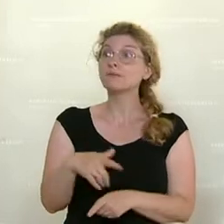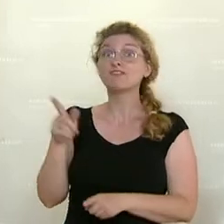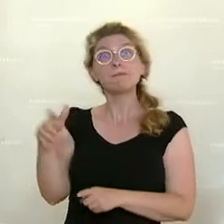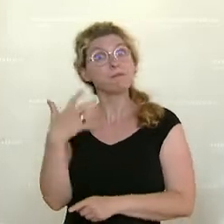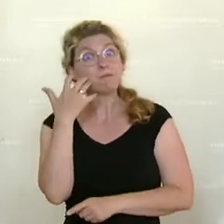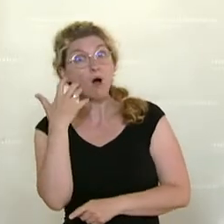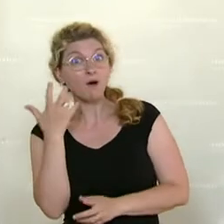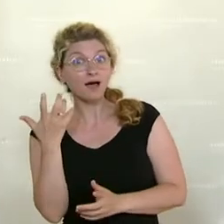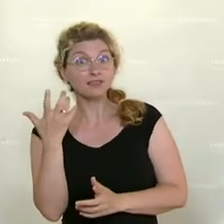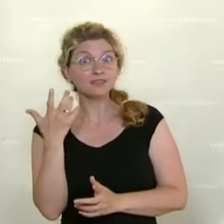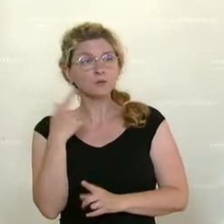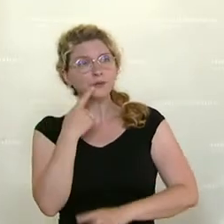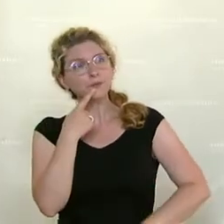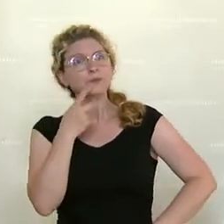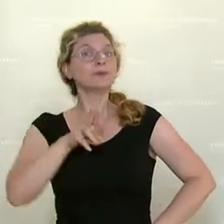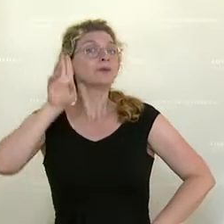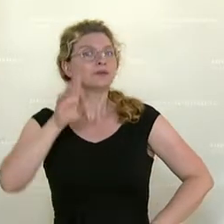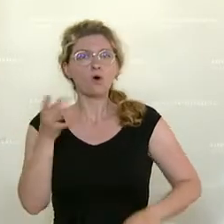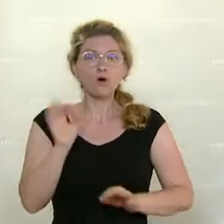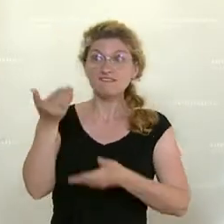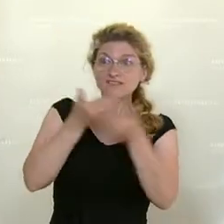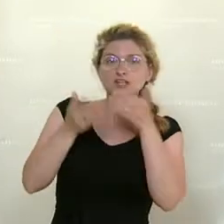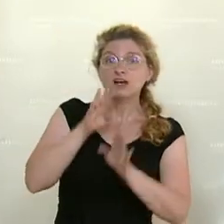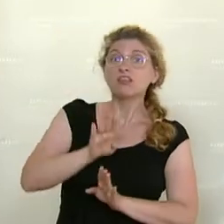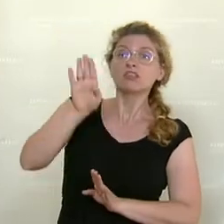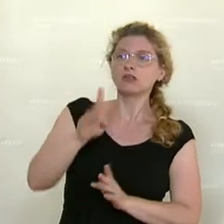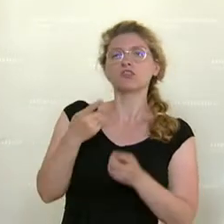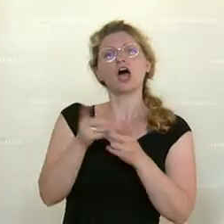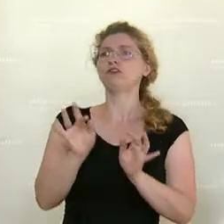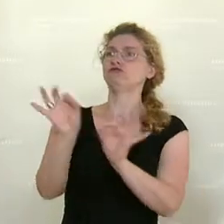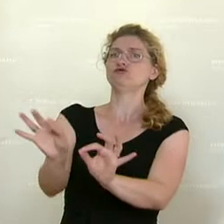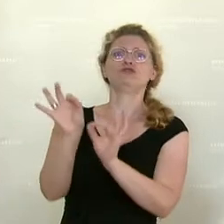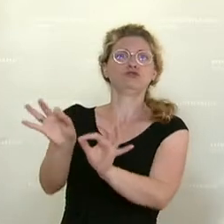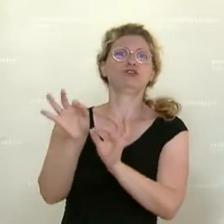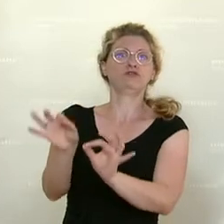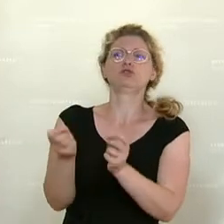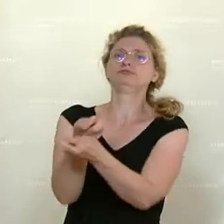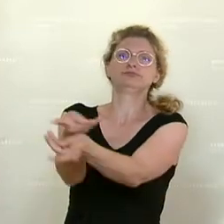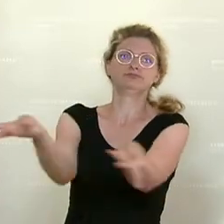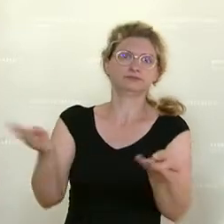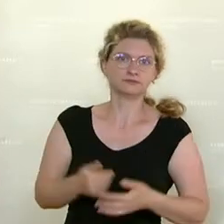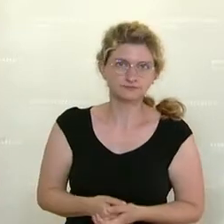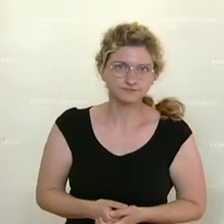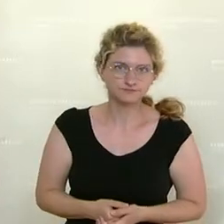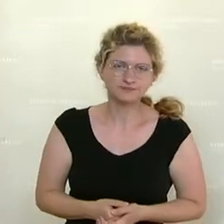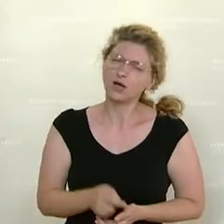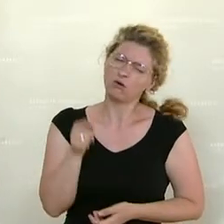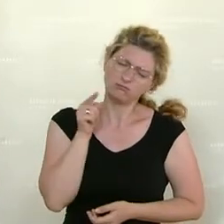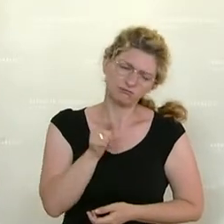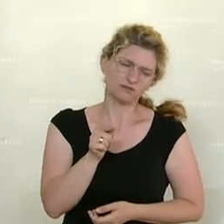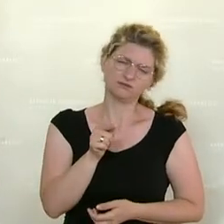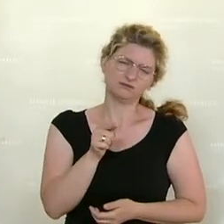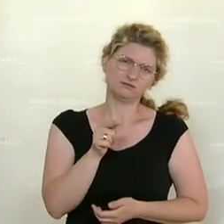oder wenn die Wirtschaft nur ein bisschen schreit, dann schütten Sie das Füllhörn aus. Und meine sehr geschätzten Damen und Herren, das ist absolut